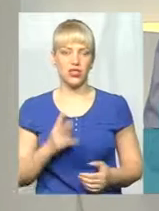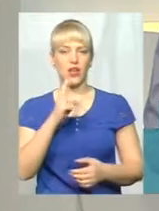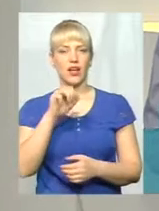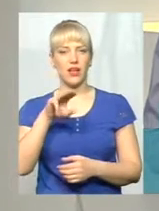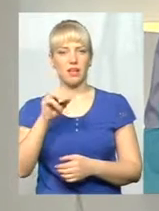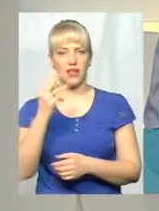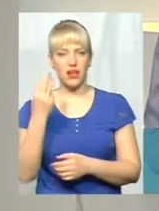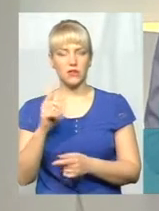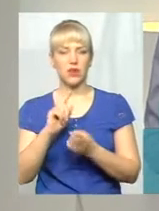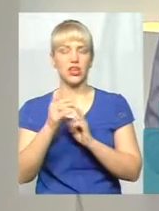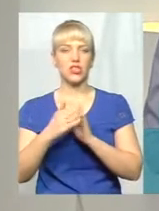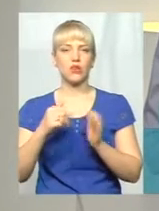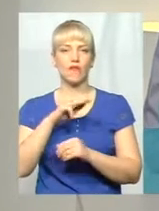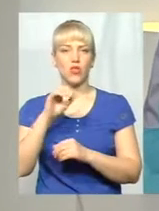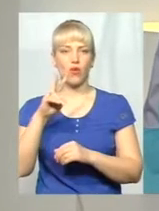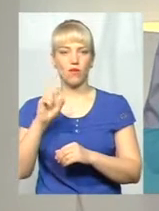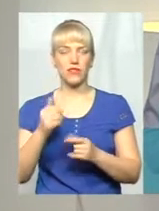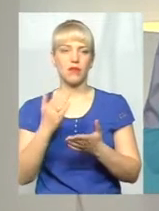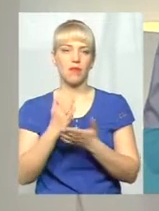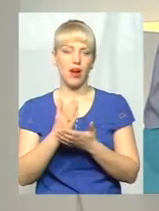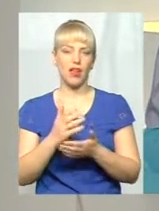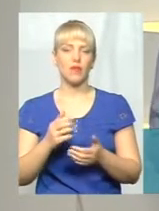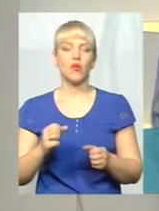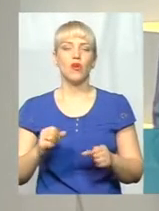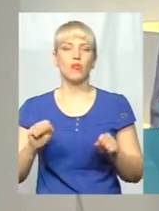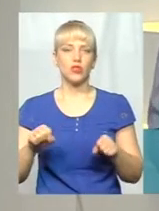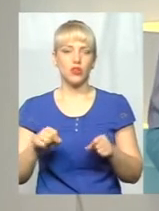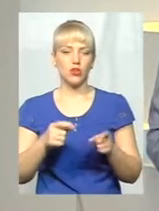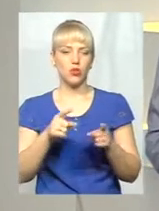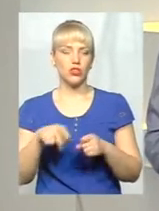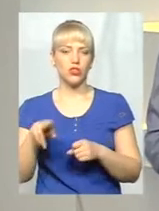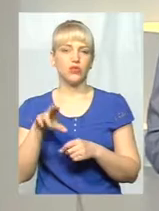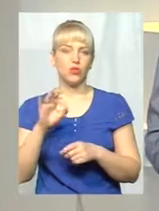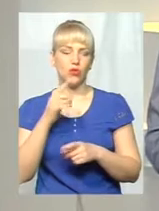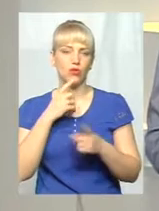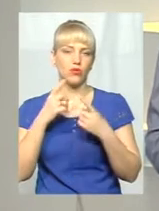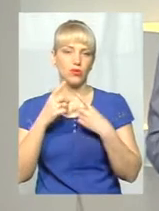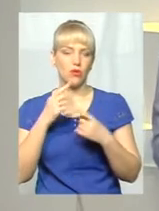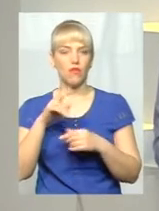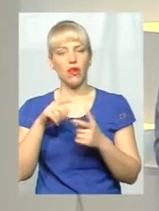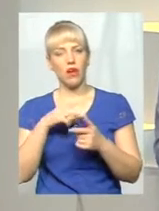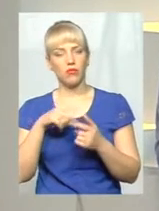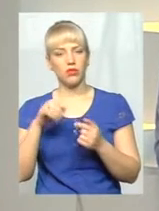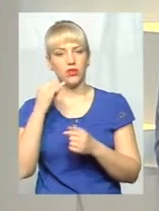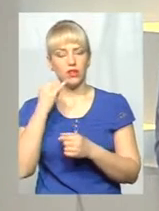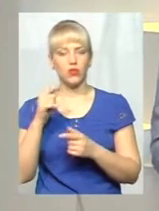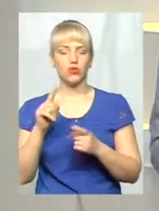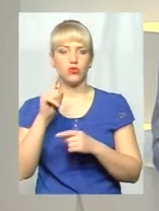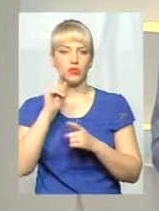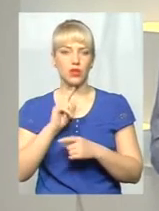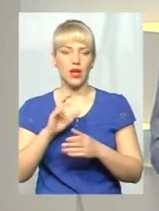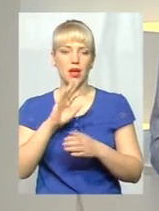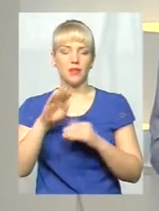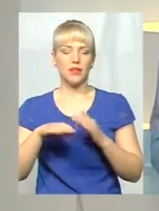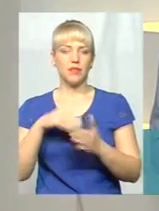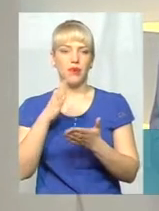перекладає на мову жестів. Маєте нагоду долучатись до розмови або телефоном, або якщо зручніше, під прямою трансляцією у